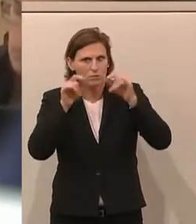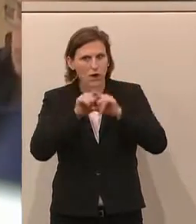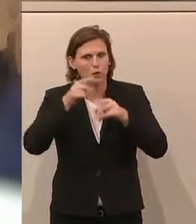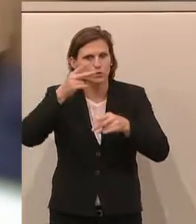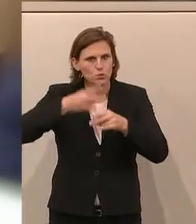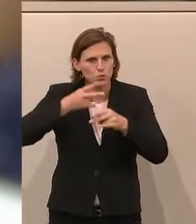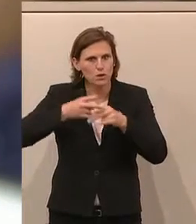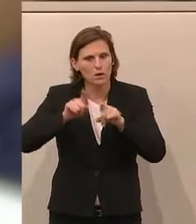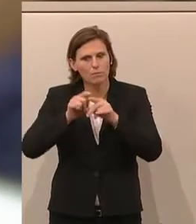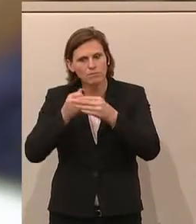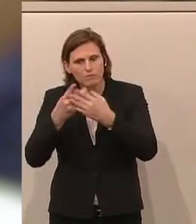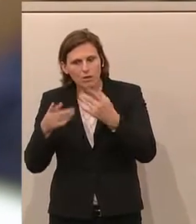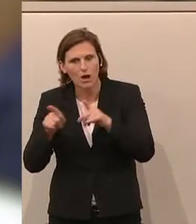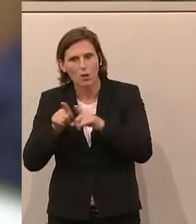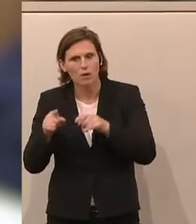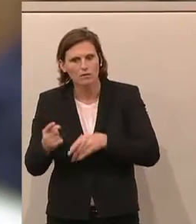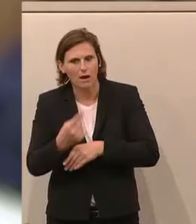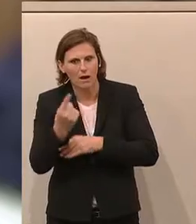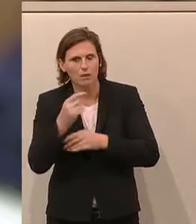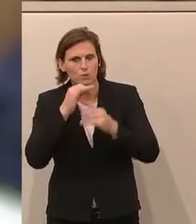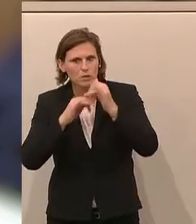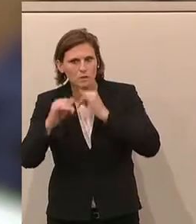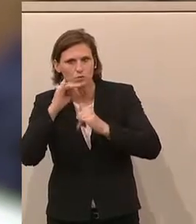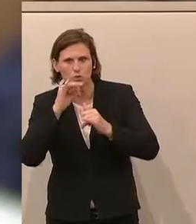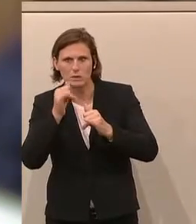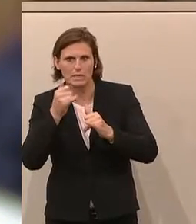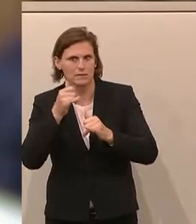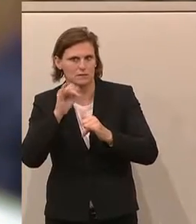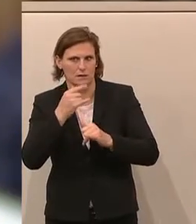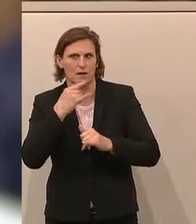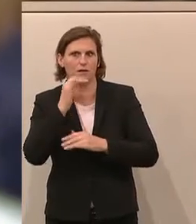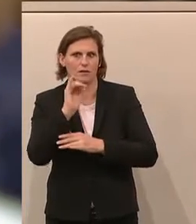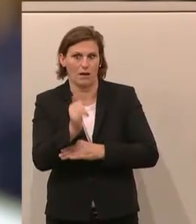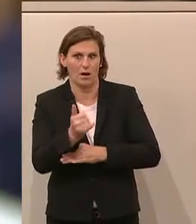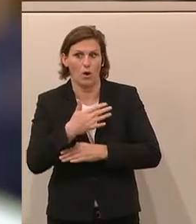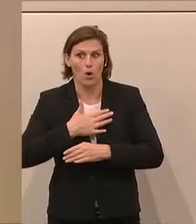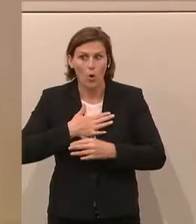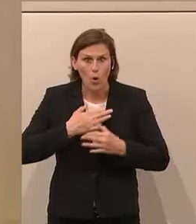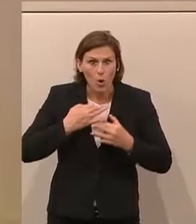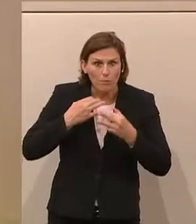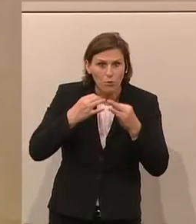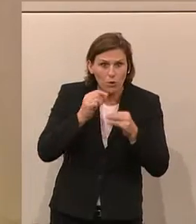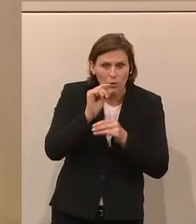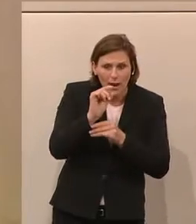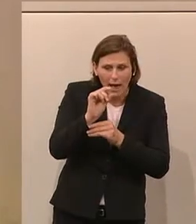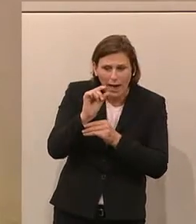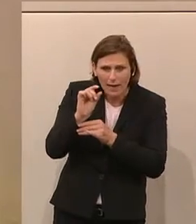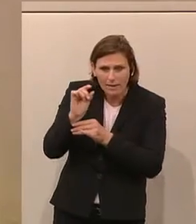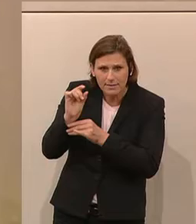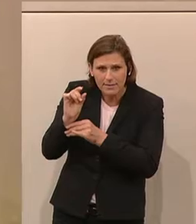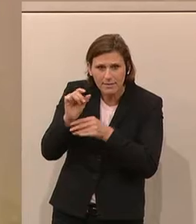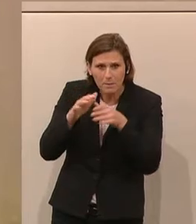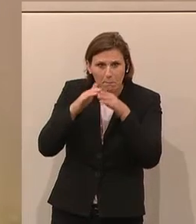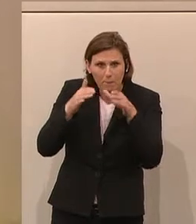Bundesministerium für Nachhaltigkeit und Tourismus jedenfalls nicht befürwortet. Und das, obwohl es nur um ganz kleine Kontingente